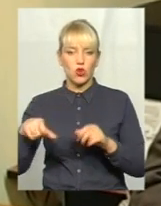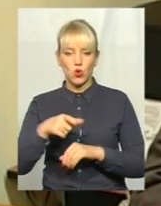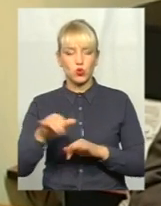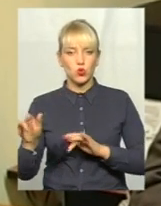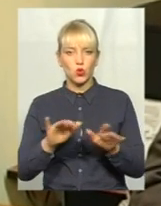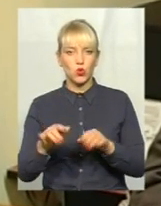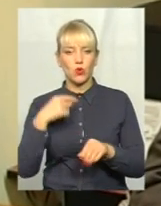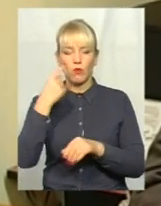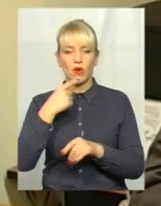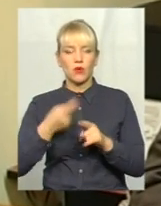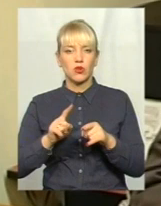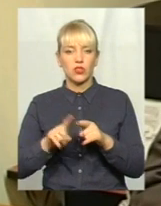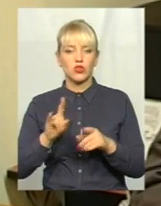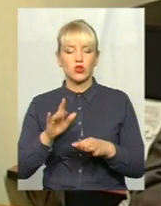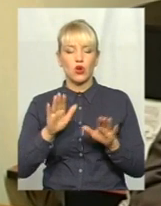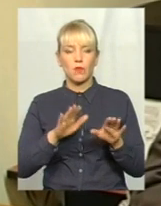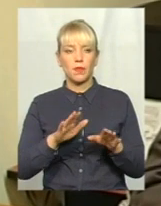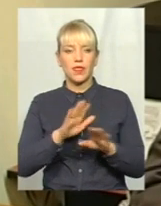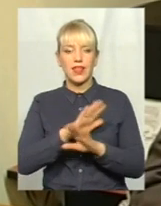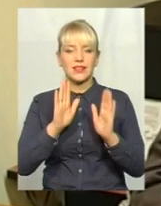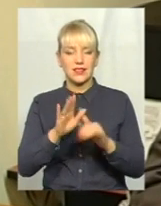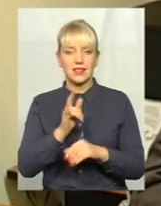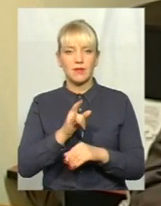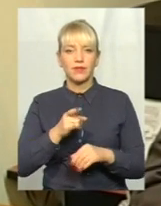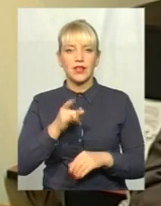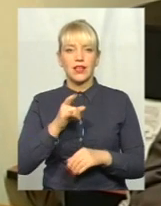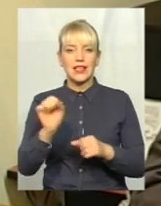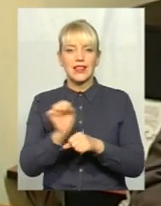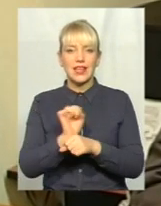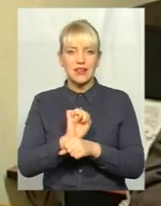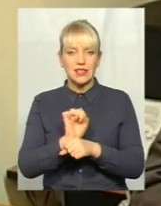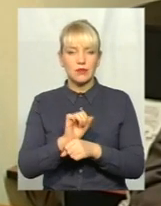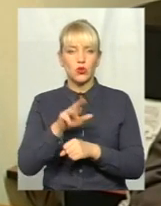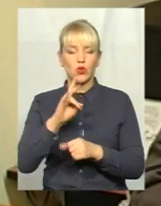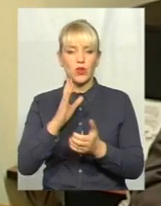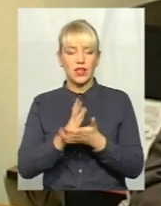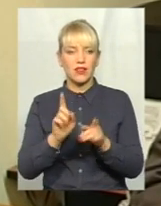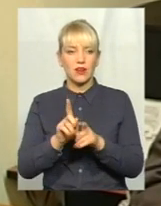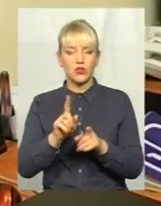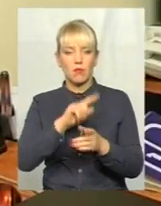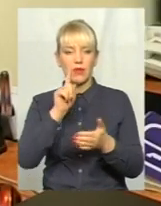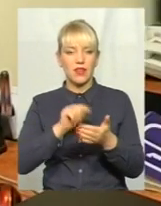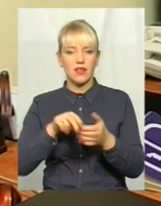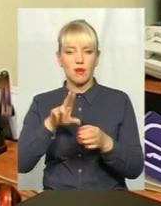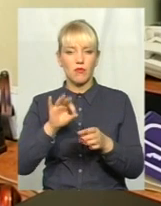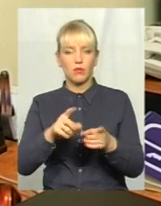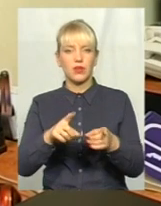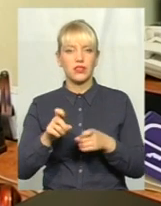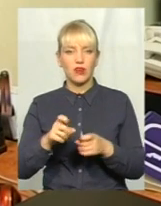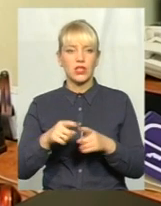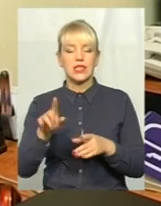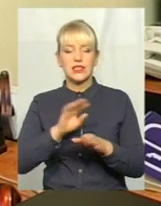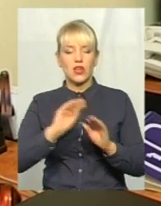йде про те, що розташування, ну не тільки транспортних засобів, взагалі є питання також притягнення і за розташування